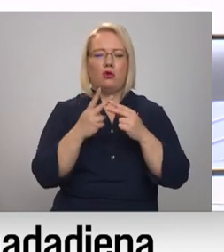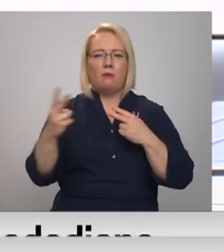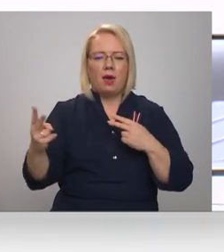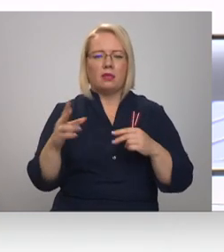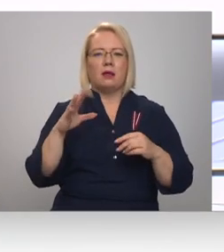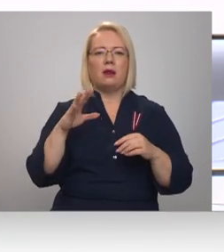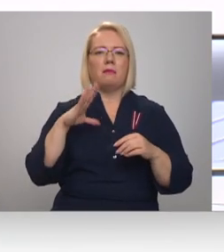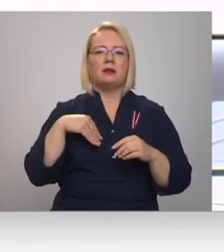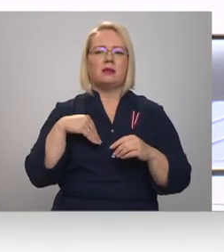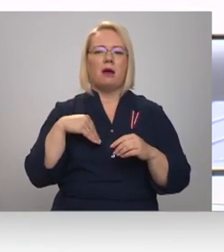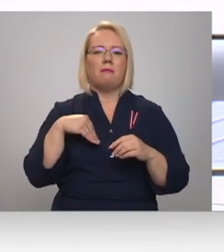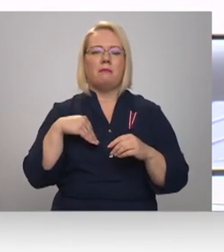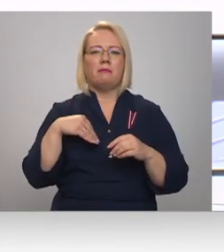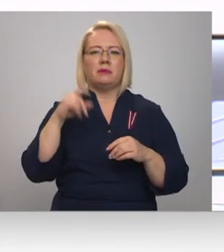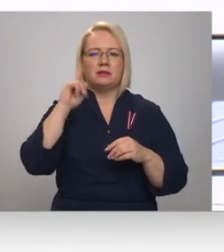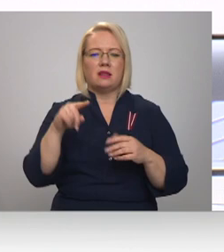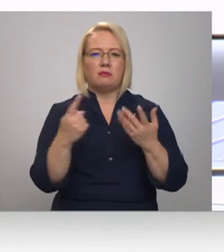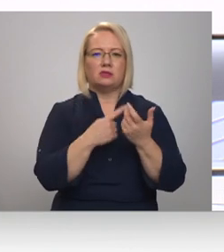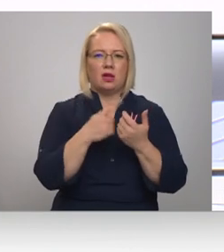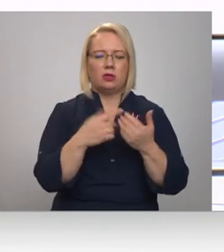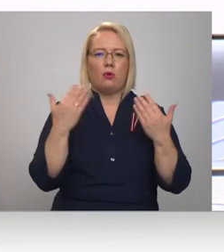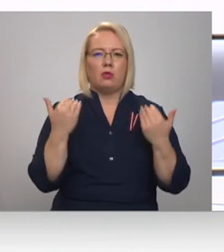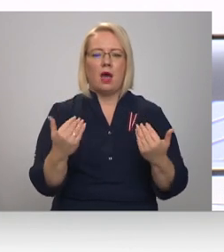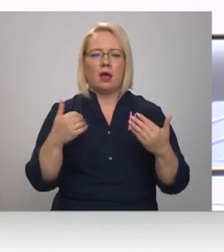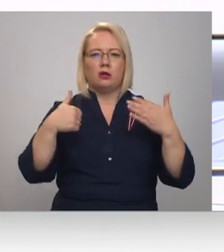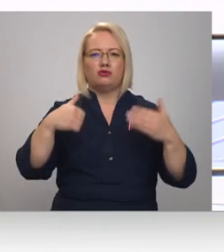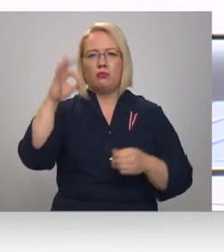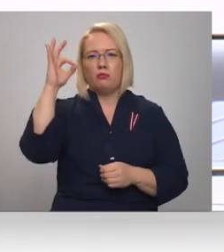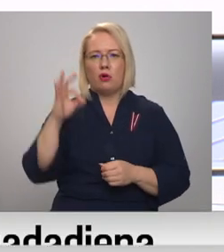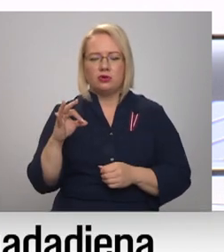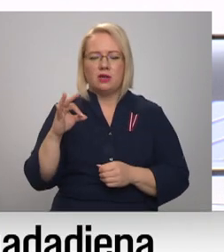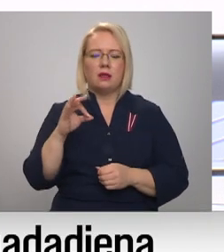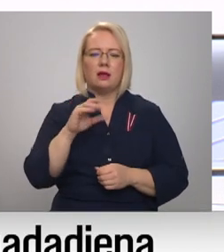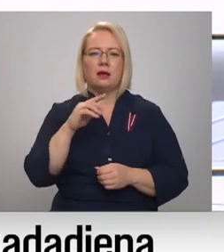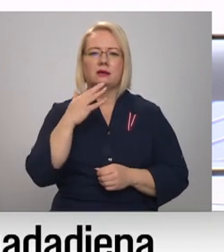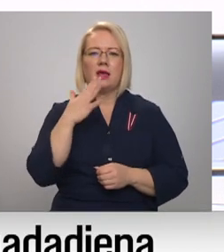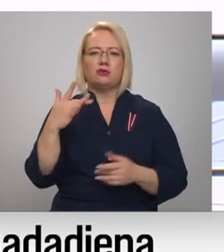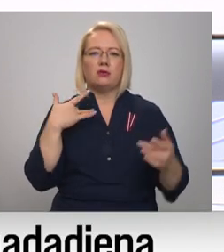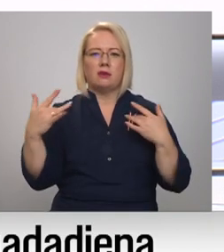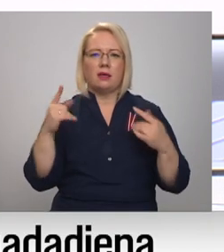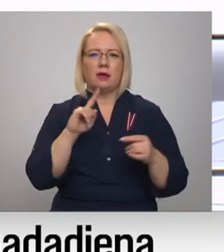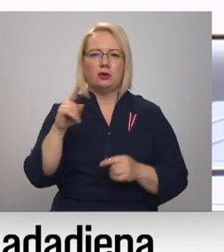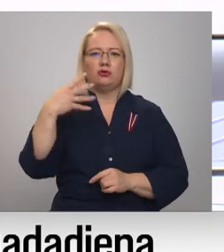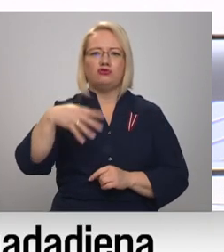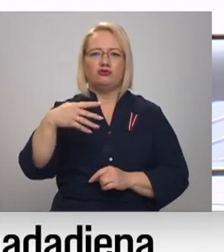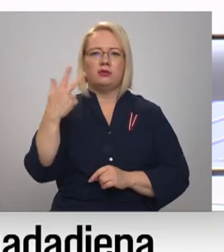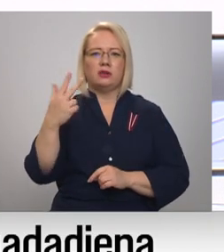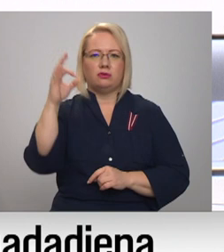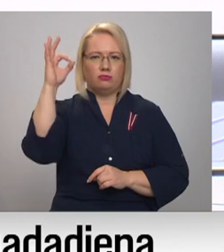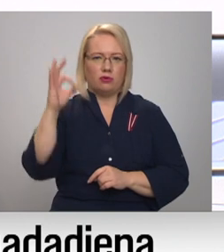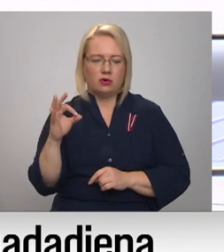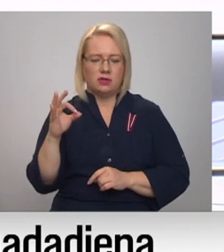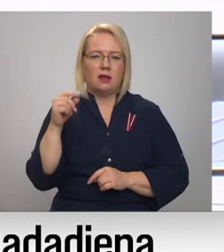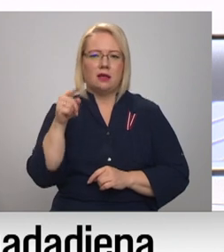diviem metriem, tad zinām skaitu un tagad ir 60%, kas Nacionāla teātra gadījumā ir 43%. Tas